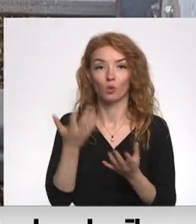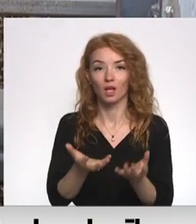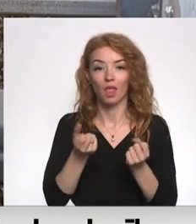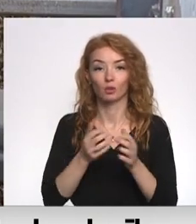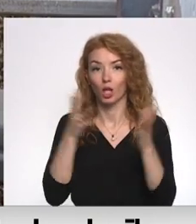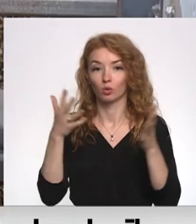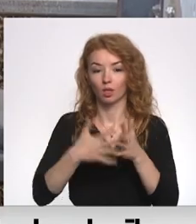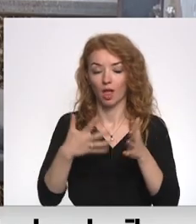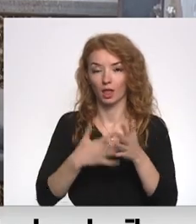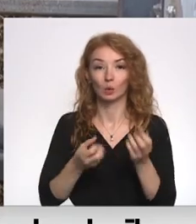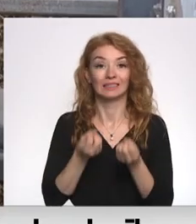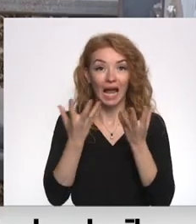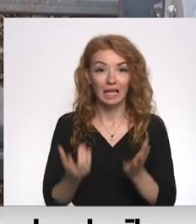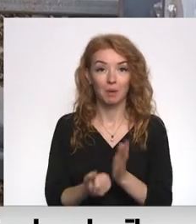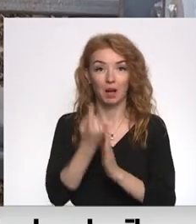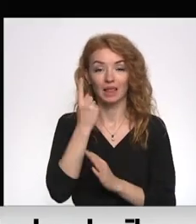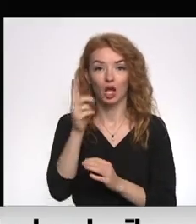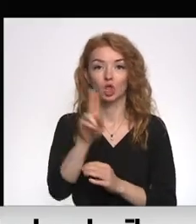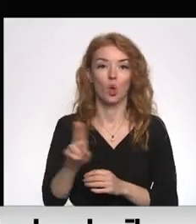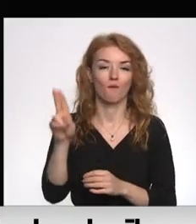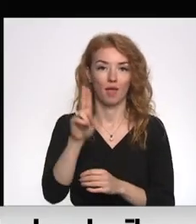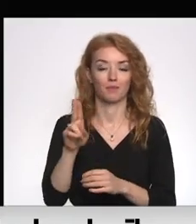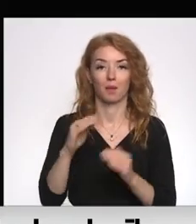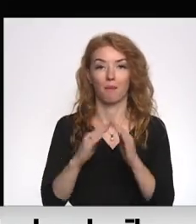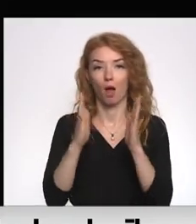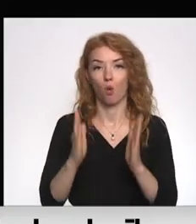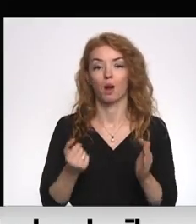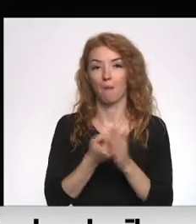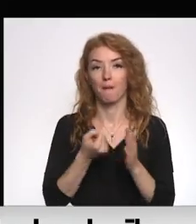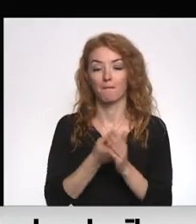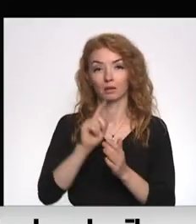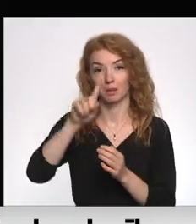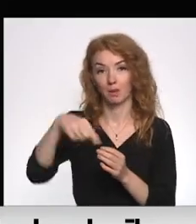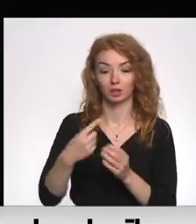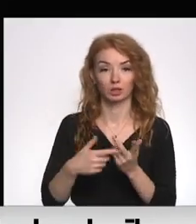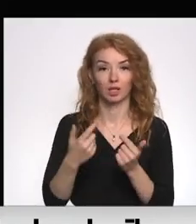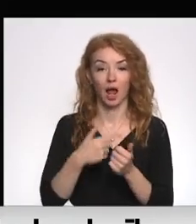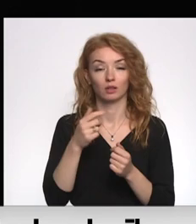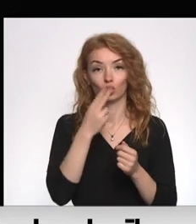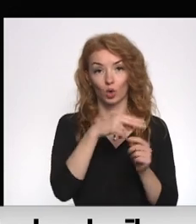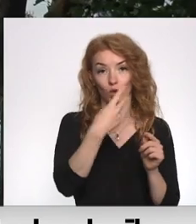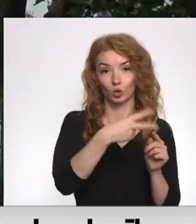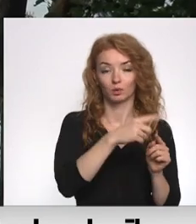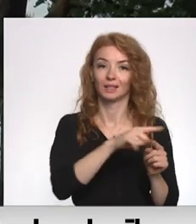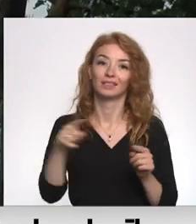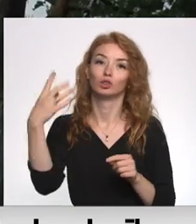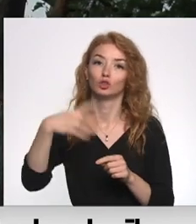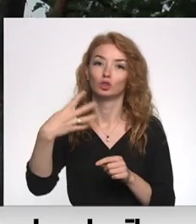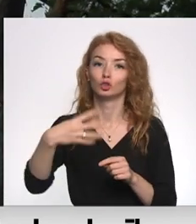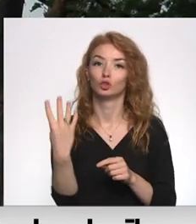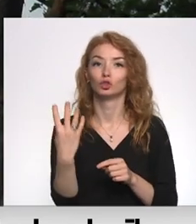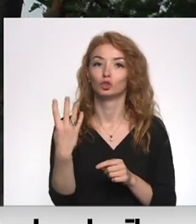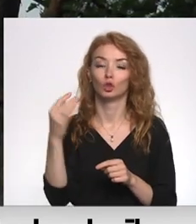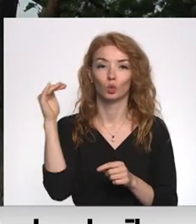rēķinus. Skaidrība varētu rasties tikai novembrī. Mājokļpabalstu pieprasītāju skaits varētu būt audzes no 20 līdz 44